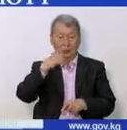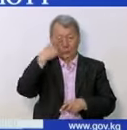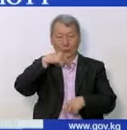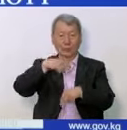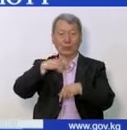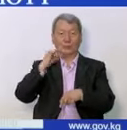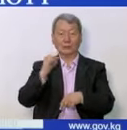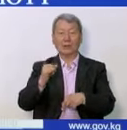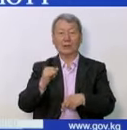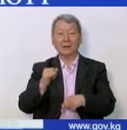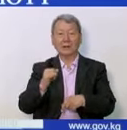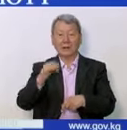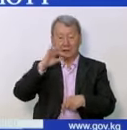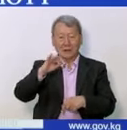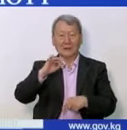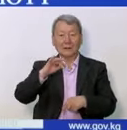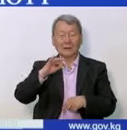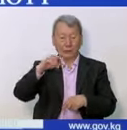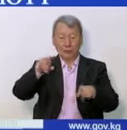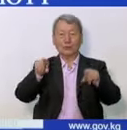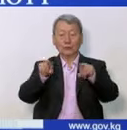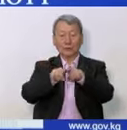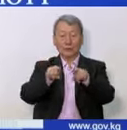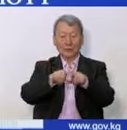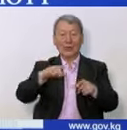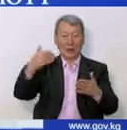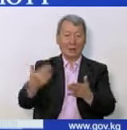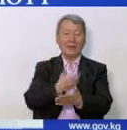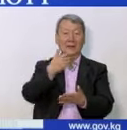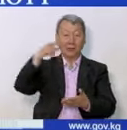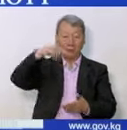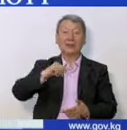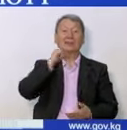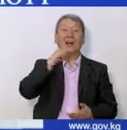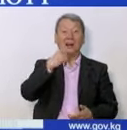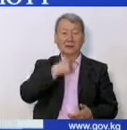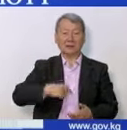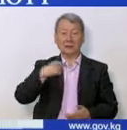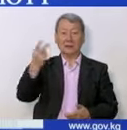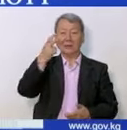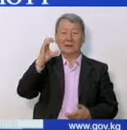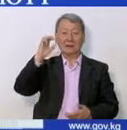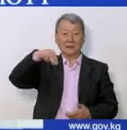И здесь также опять сахарный диабет второго типа.